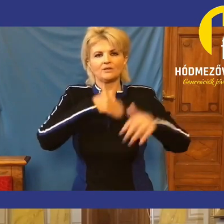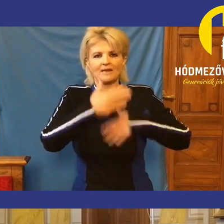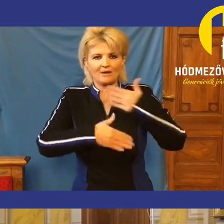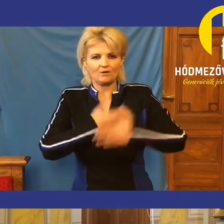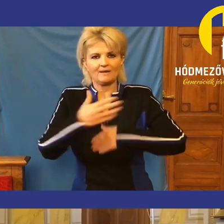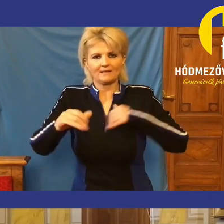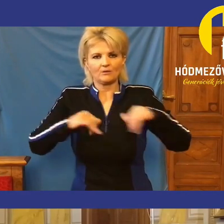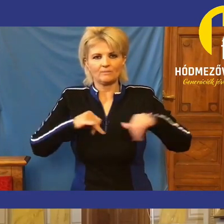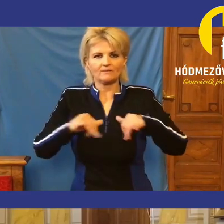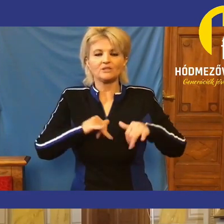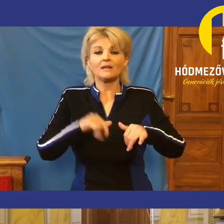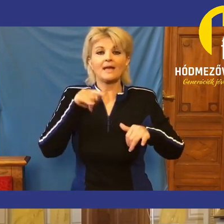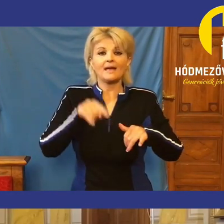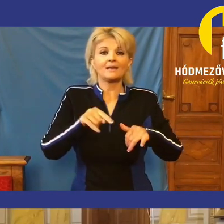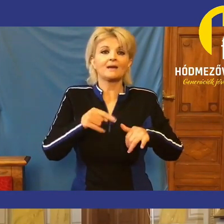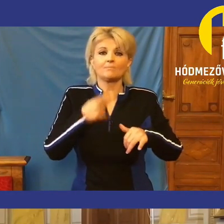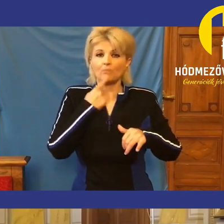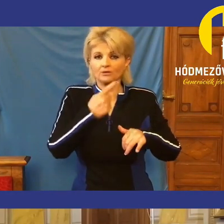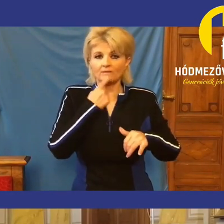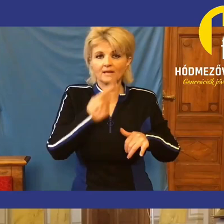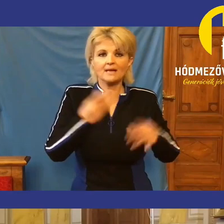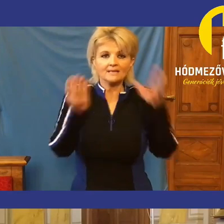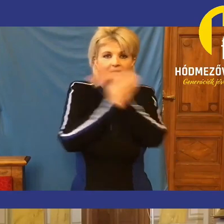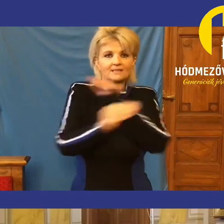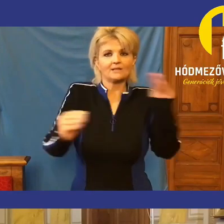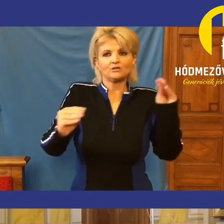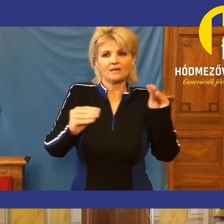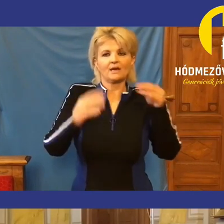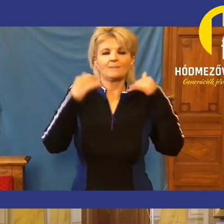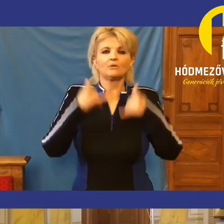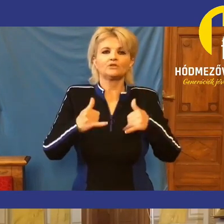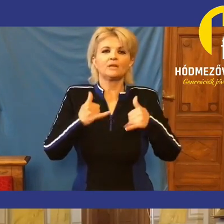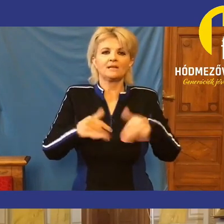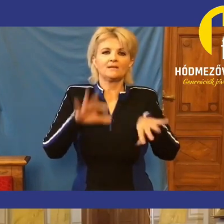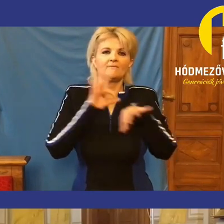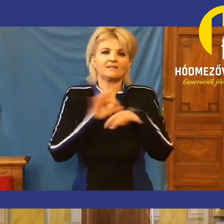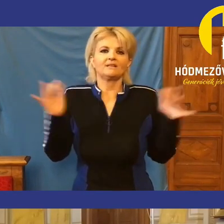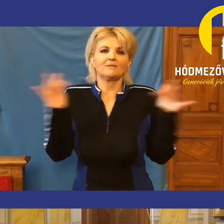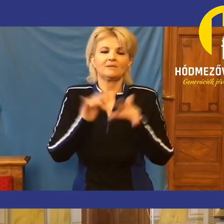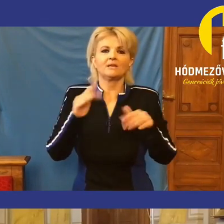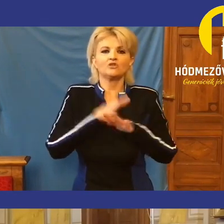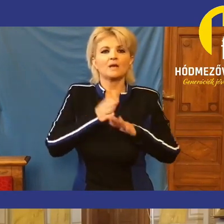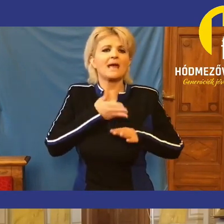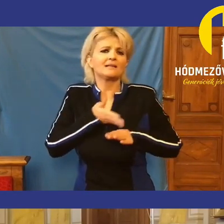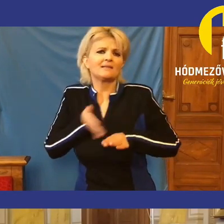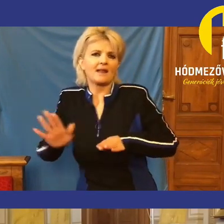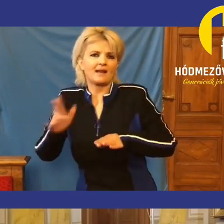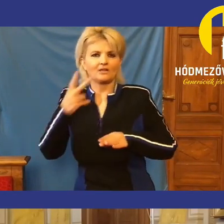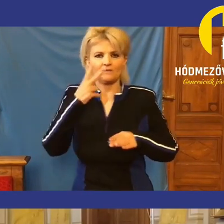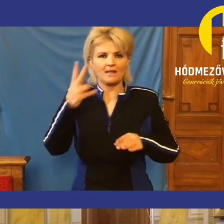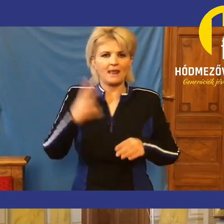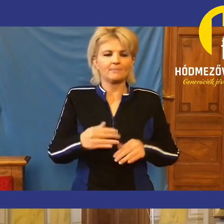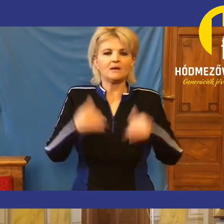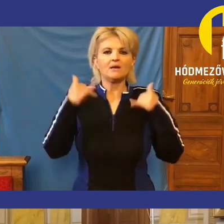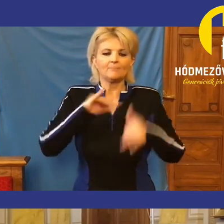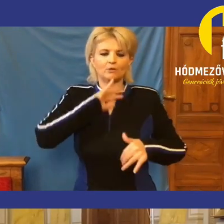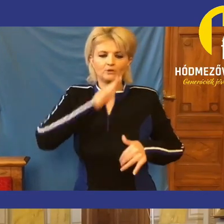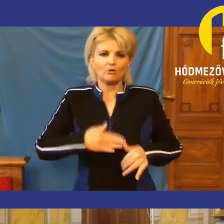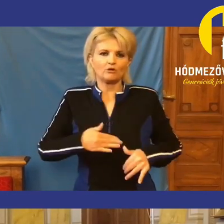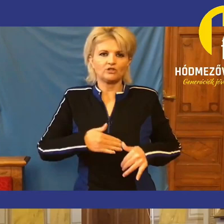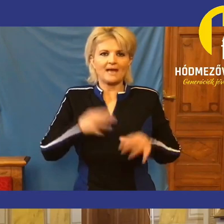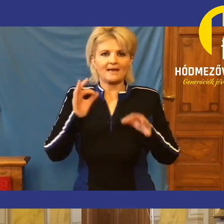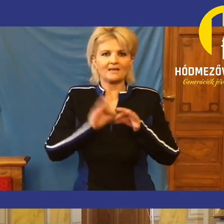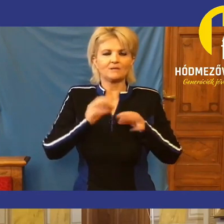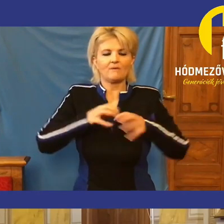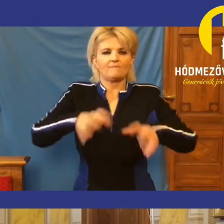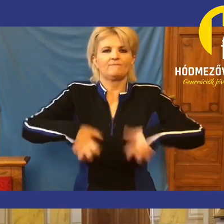ennek a fölemlegetése, egy tisztességes, jelenlegi vezetésre szemben, az csak elterelés a figyelemnek. Az, hogy most a posták esetében